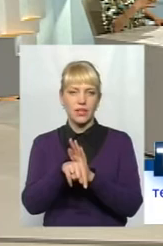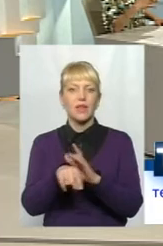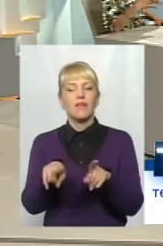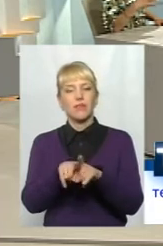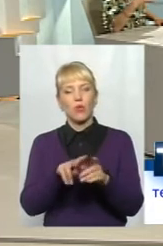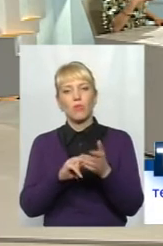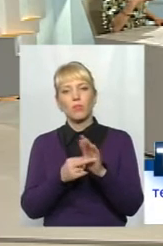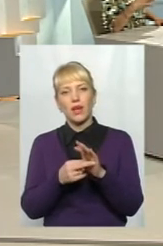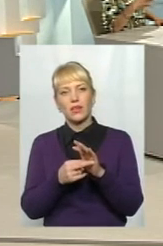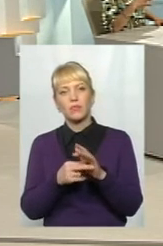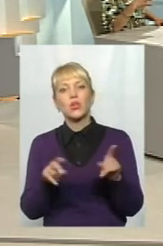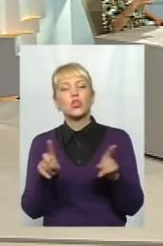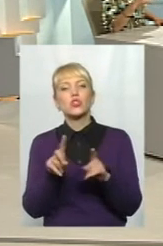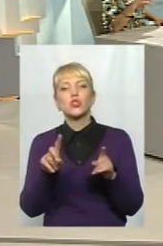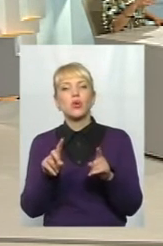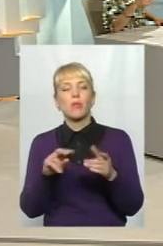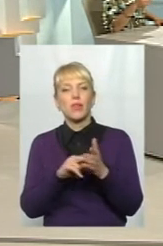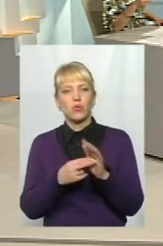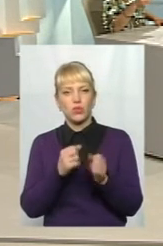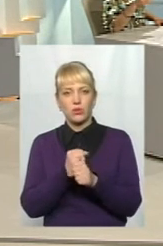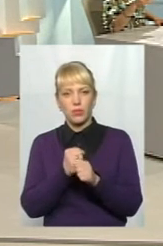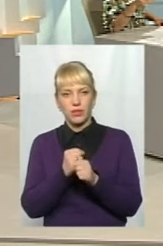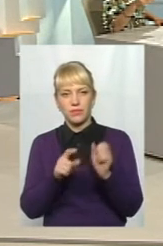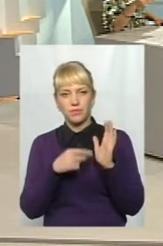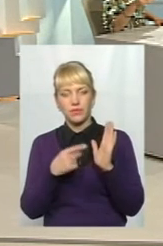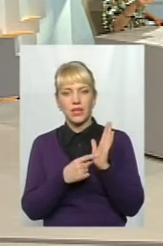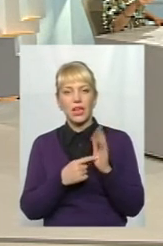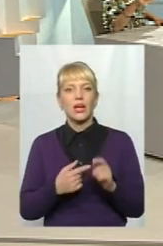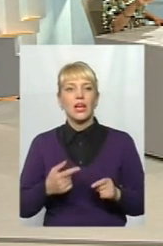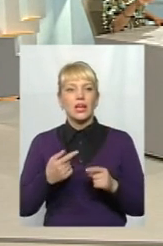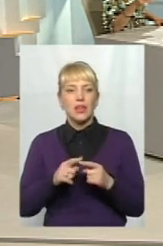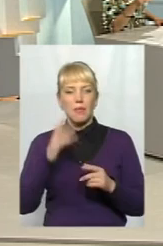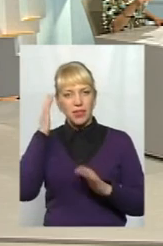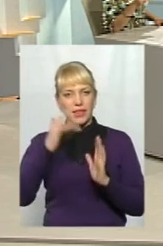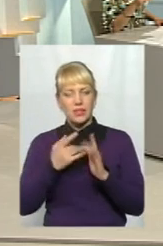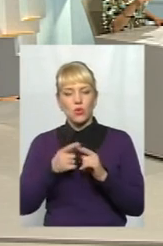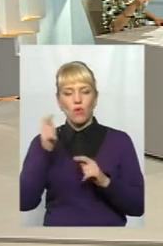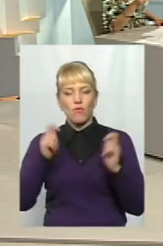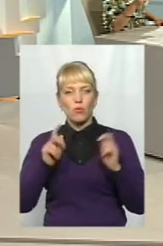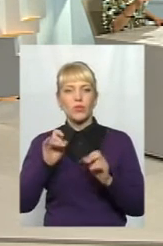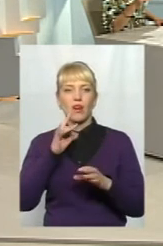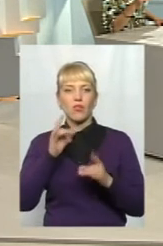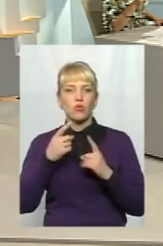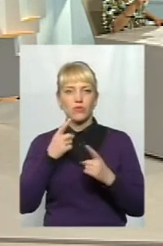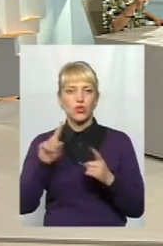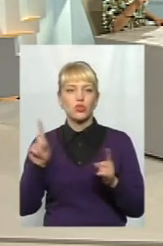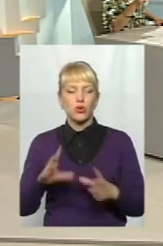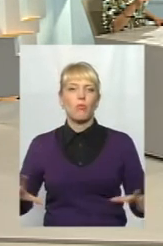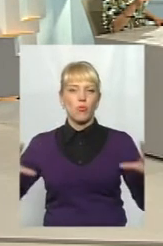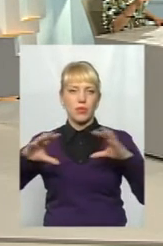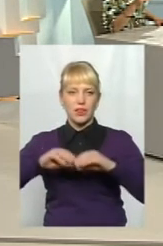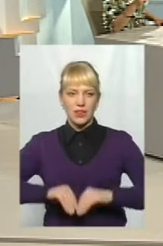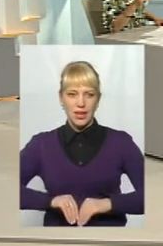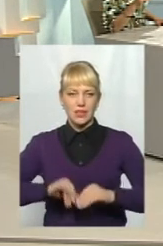такому плані. Що плануєте зробити? Власне, мета цього форуму, який ви озвучили, це для того, щоб об'єднати